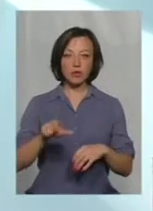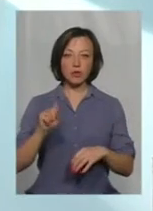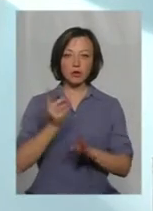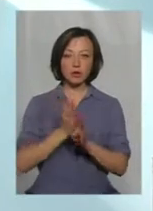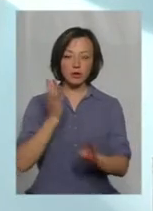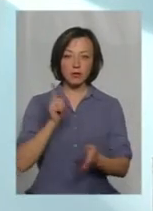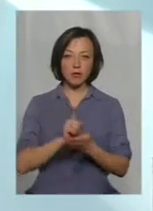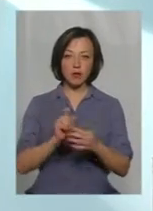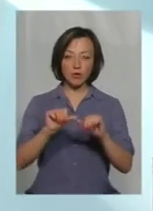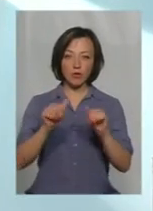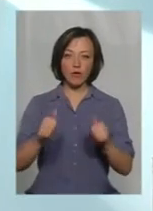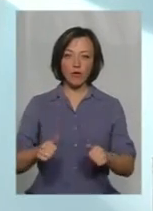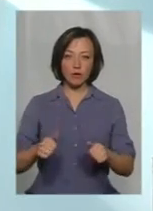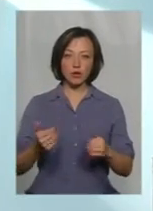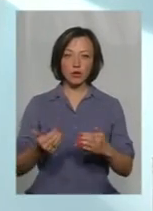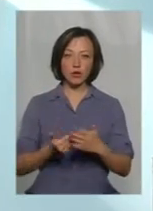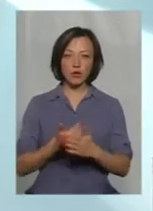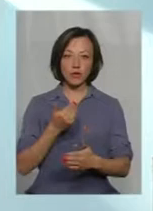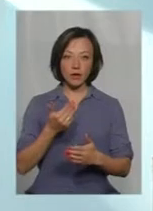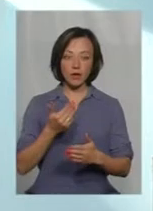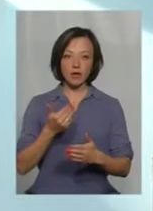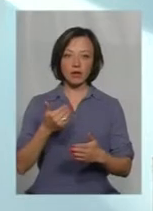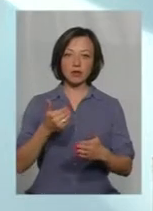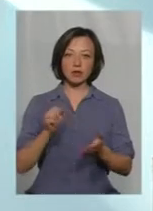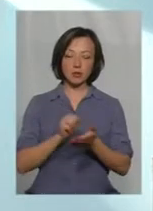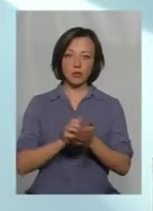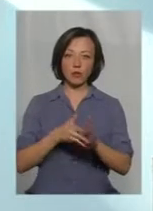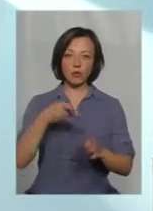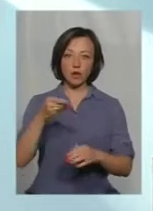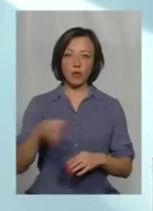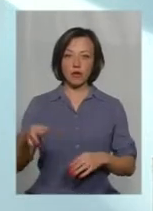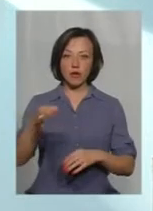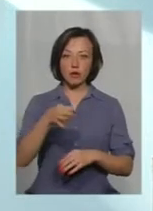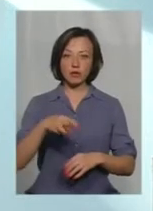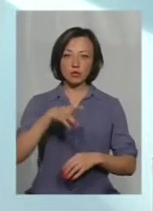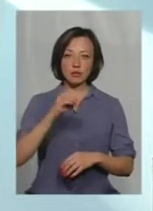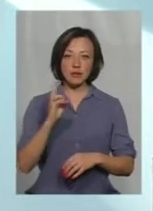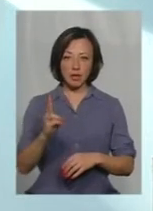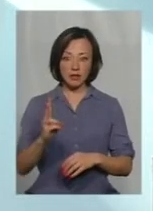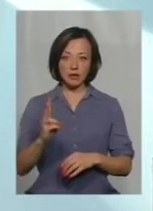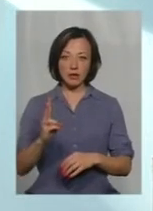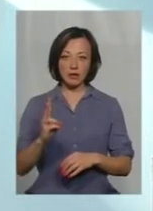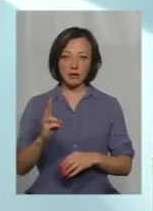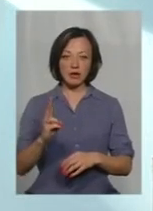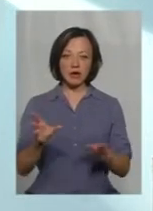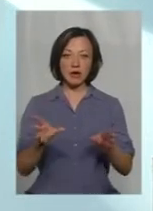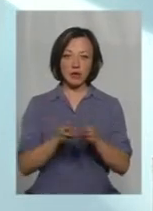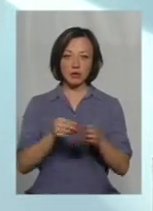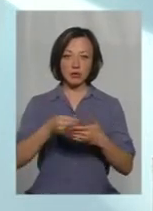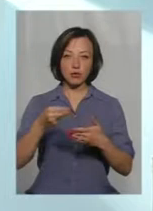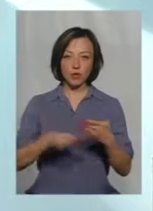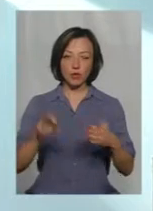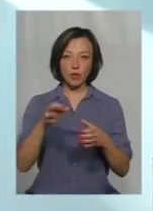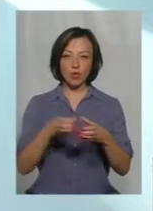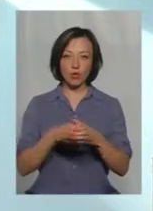першу чергу має оформити новий посильний лист, подати на обласну медичну комісію разом з довідкою